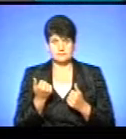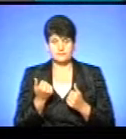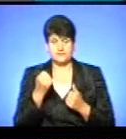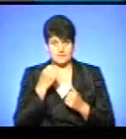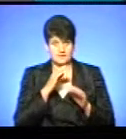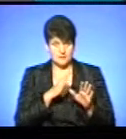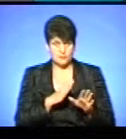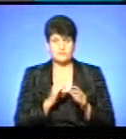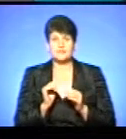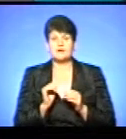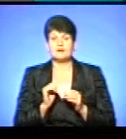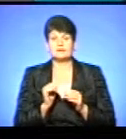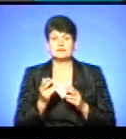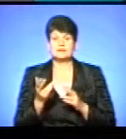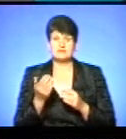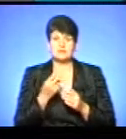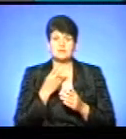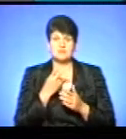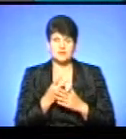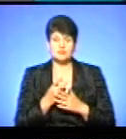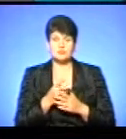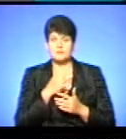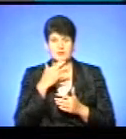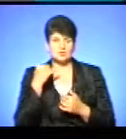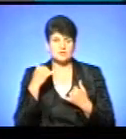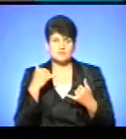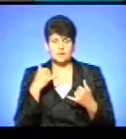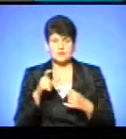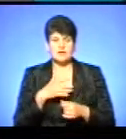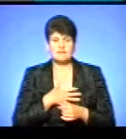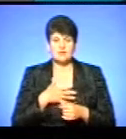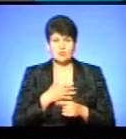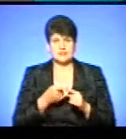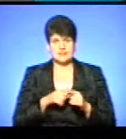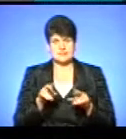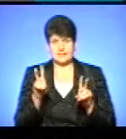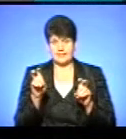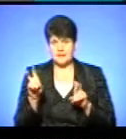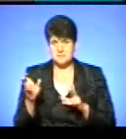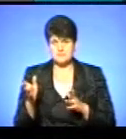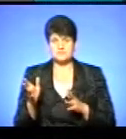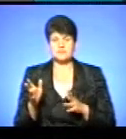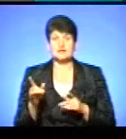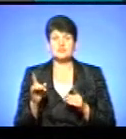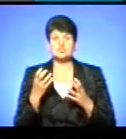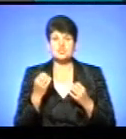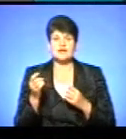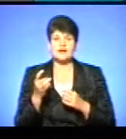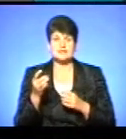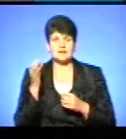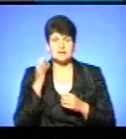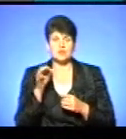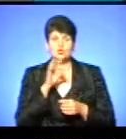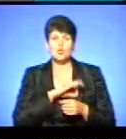Дякую. Давайте, бачу, що багато дзвінків, дуже справді людей хвилюється тема. Все-таки ще раз нагадаємо